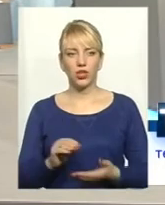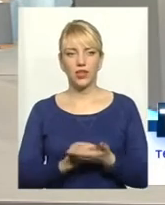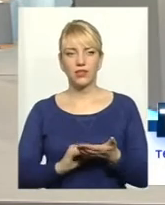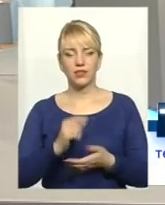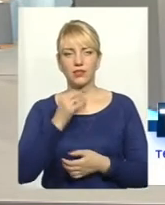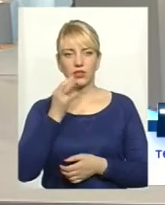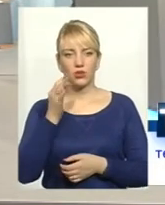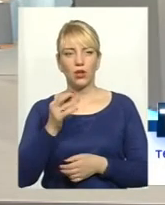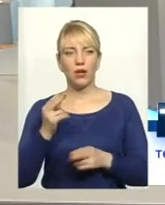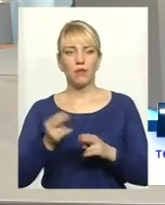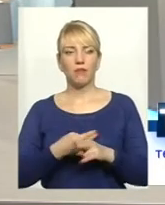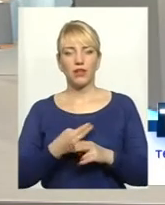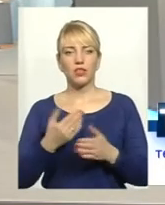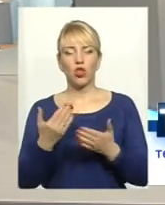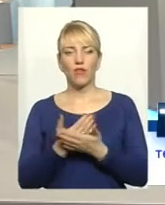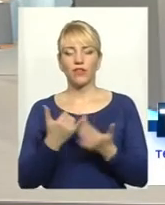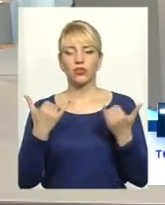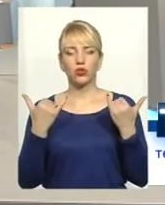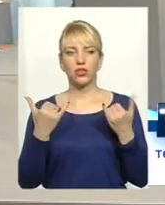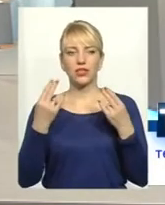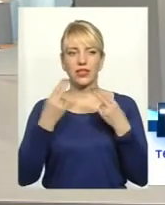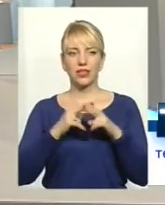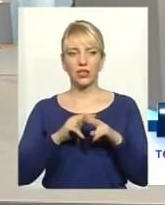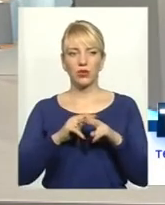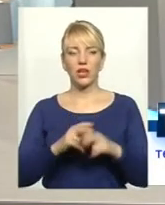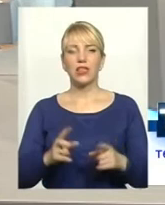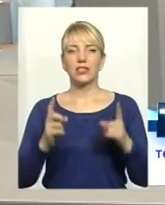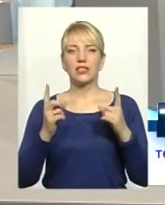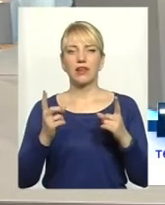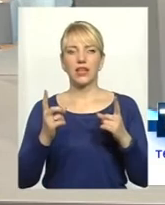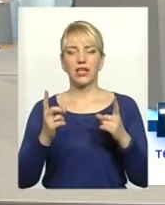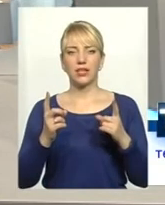без нових, сучасних технологій з великим